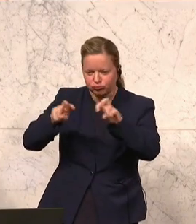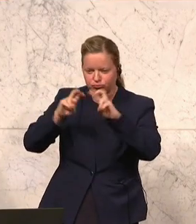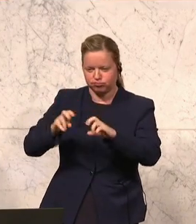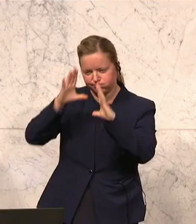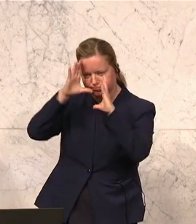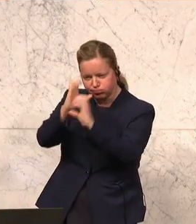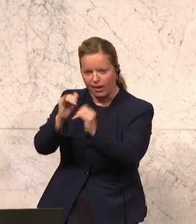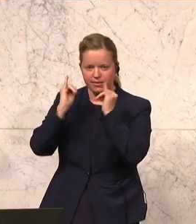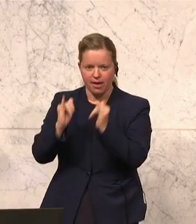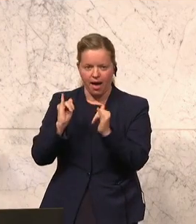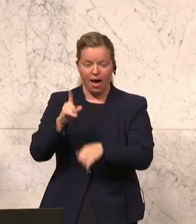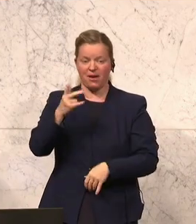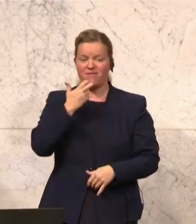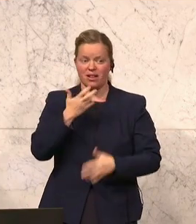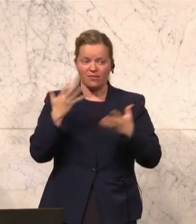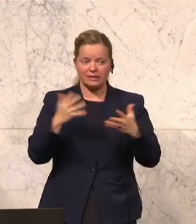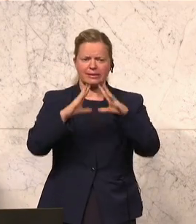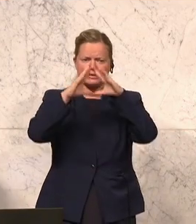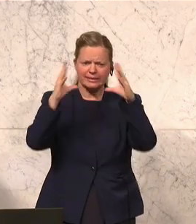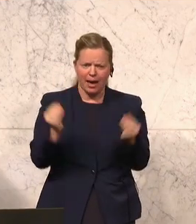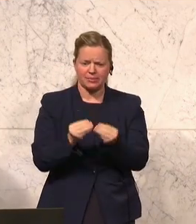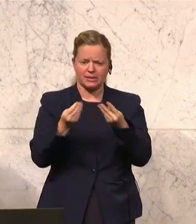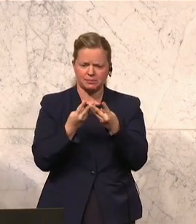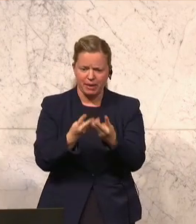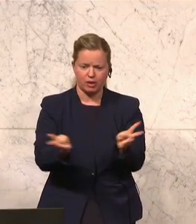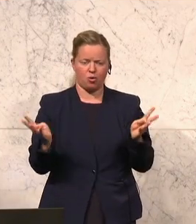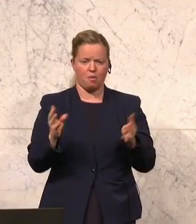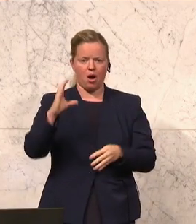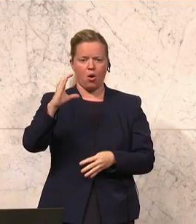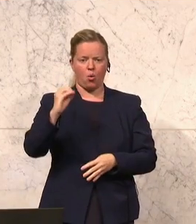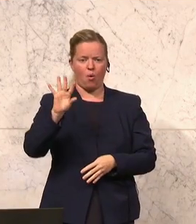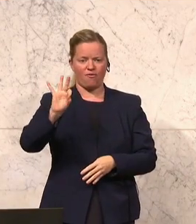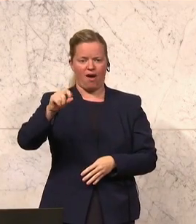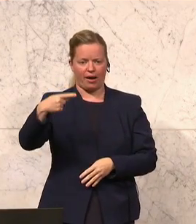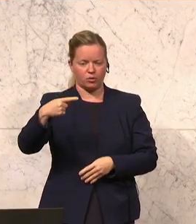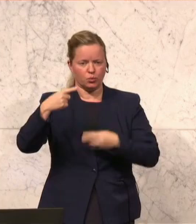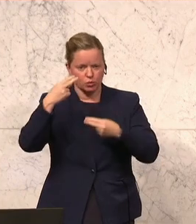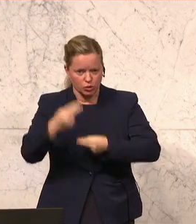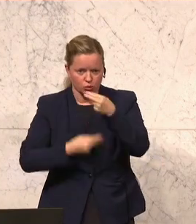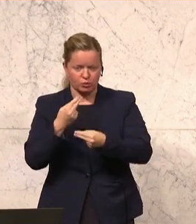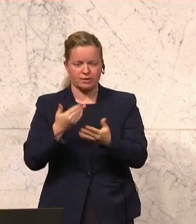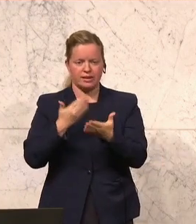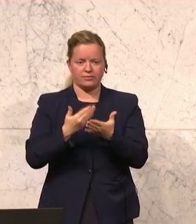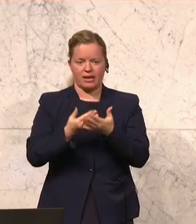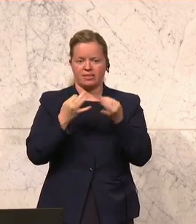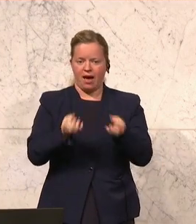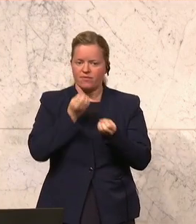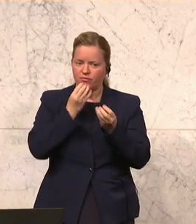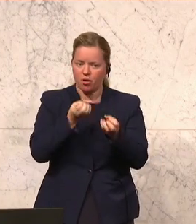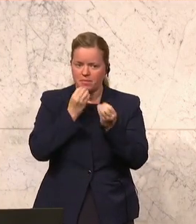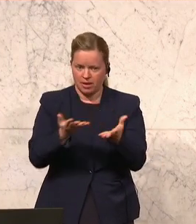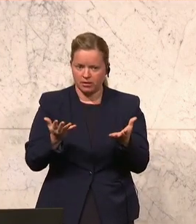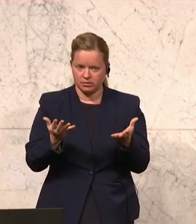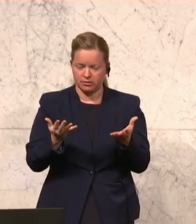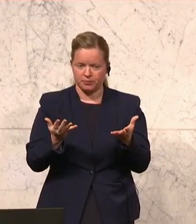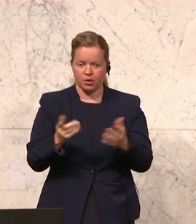wollen wir haben, dass das gesamte Spektrum der Kofag untersucht wird. Deshalb darf ich informieren darüber, dass in